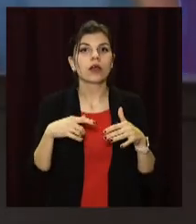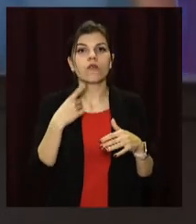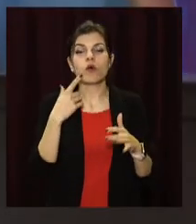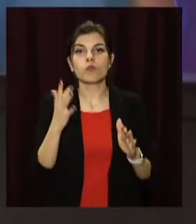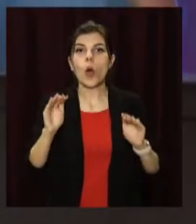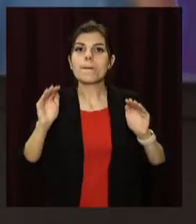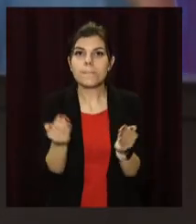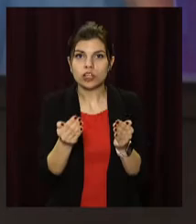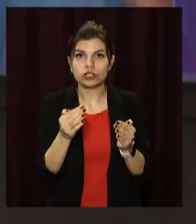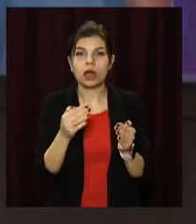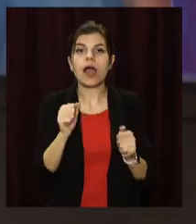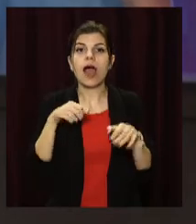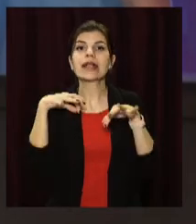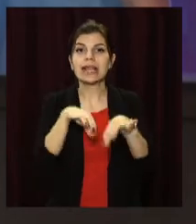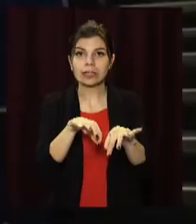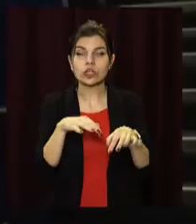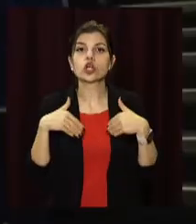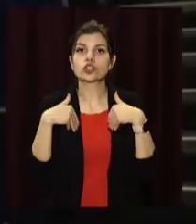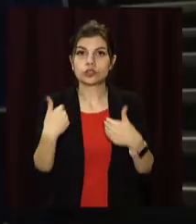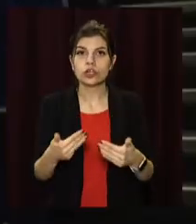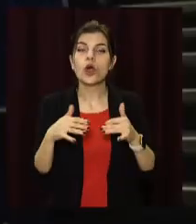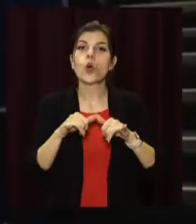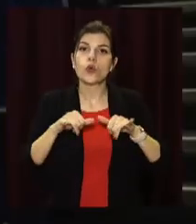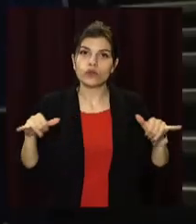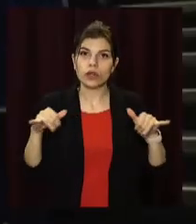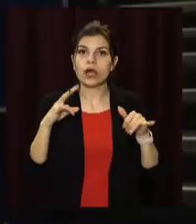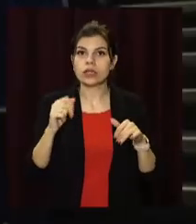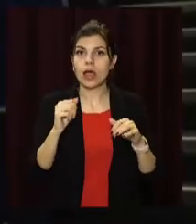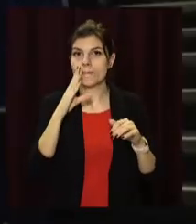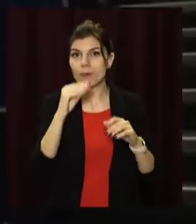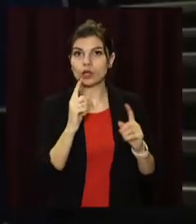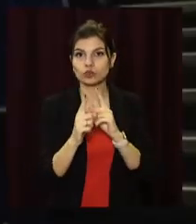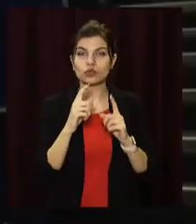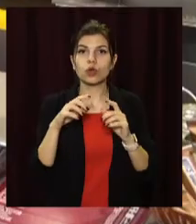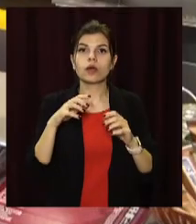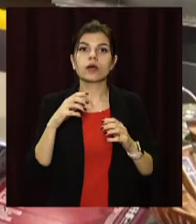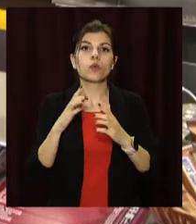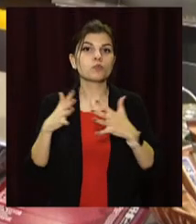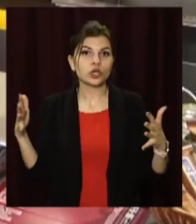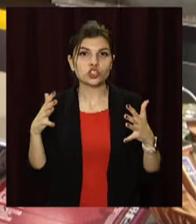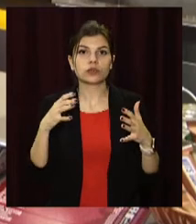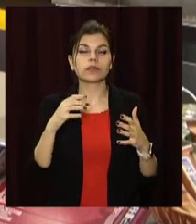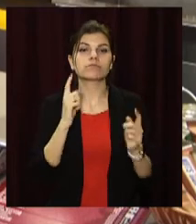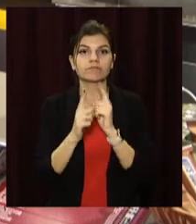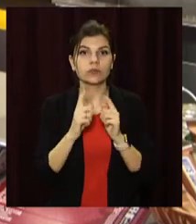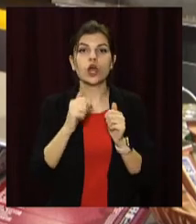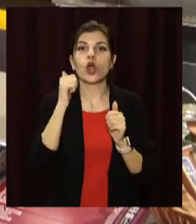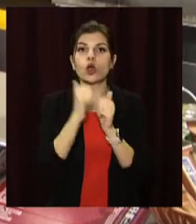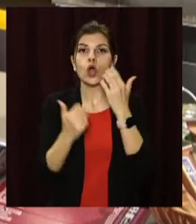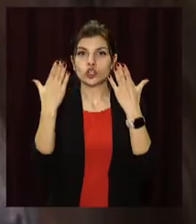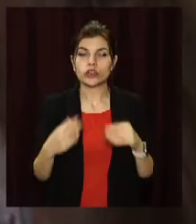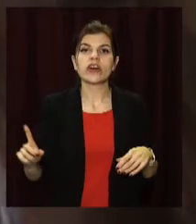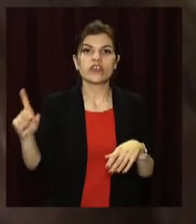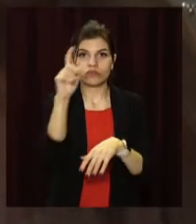обмеженнями. А от транспортникам рекомендують збільшити на маршрутах кількість машин у години пік, щоденно обробляти салони